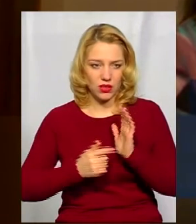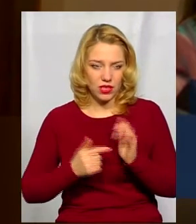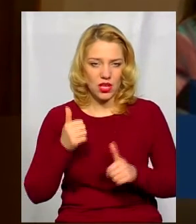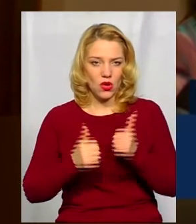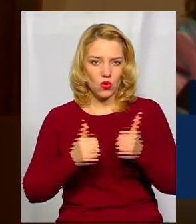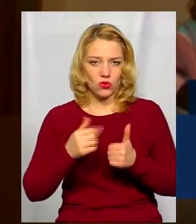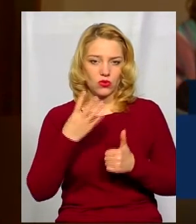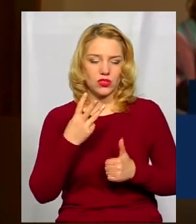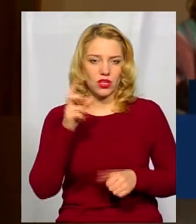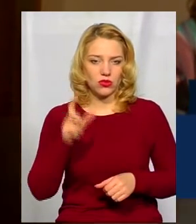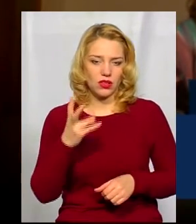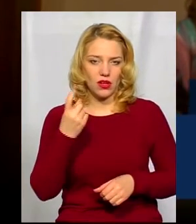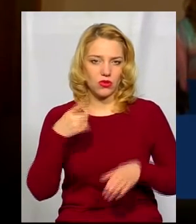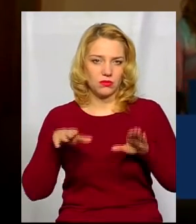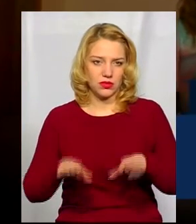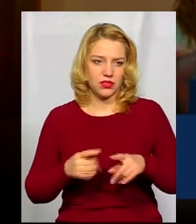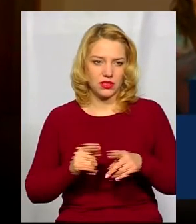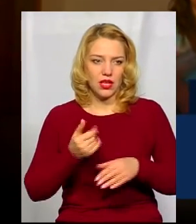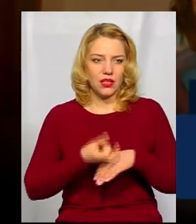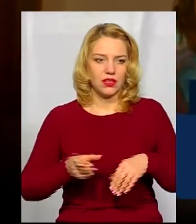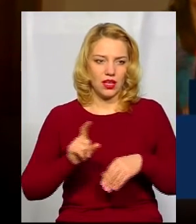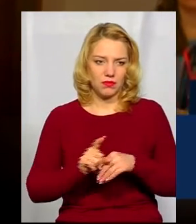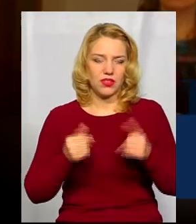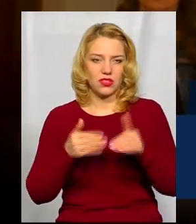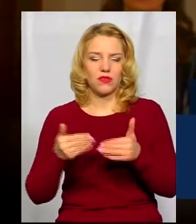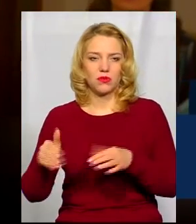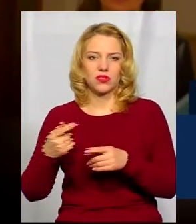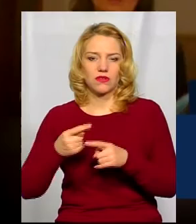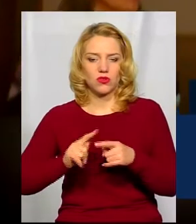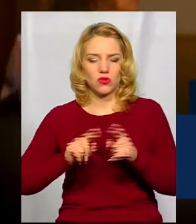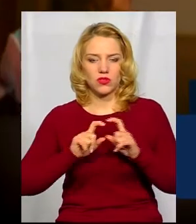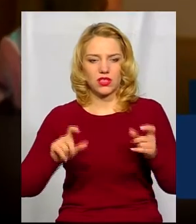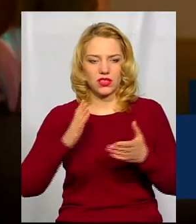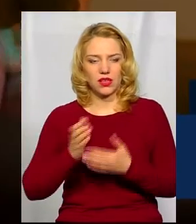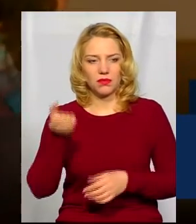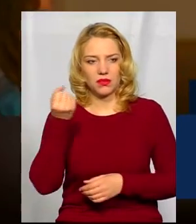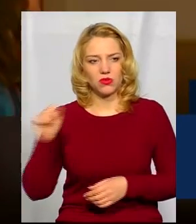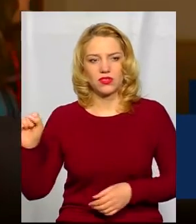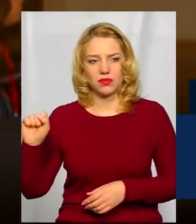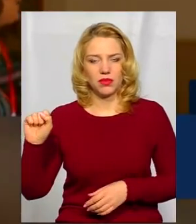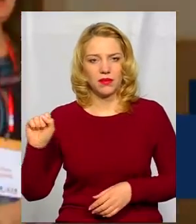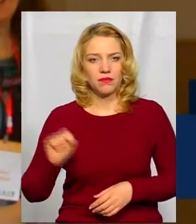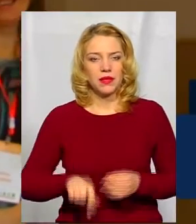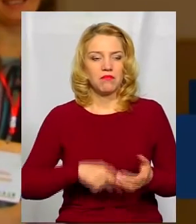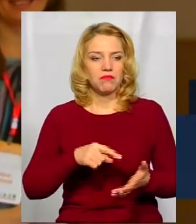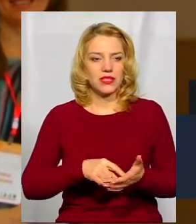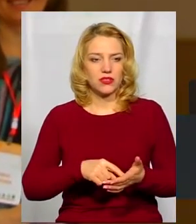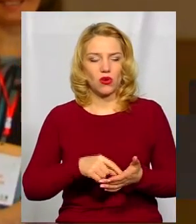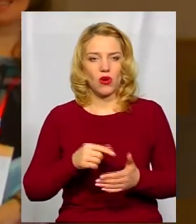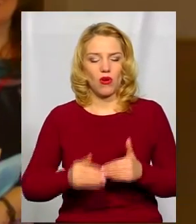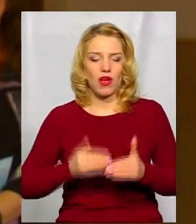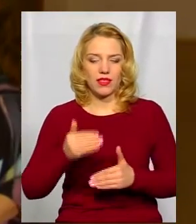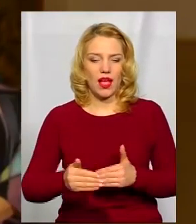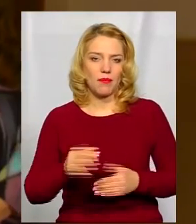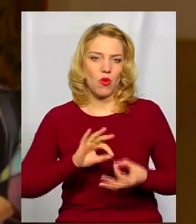Найбільша кількість учнів, випускників цього закладу є переможцями міського етапу